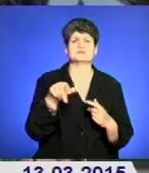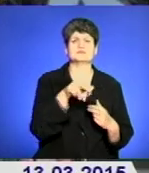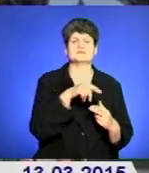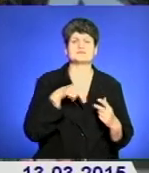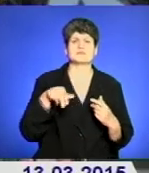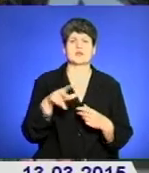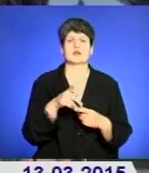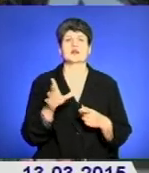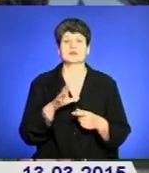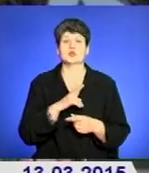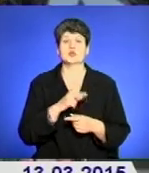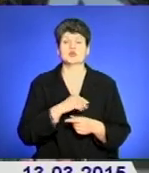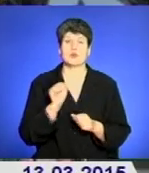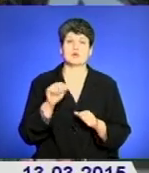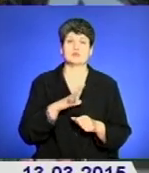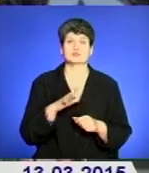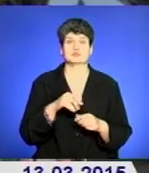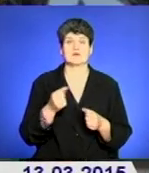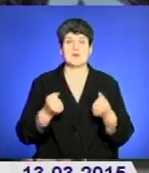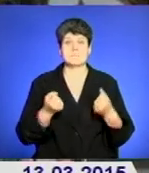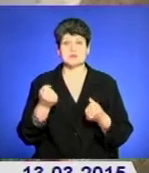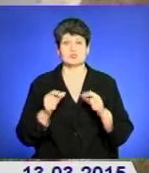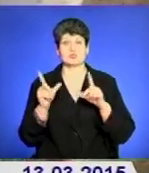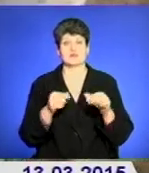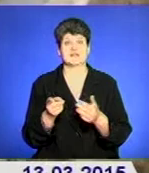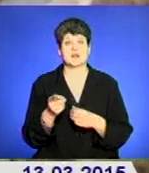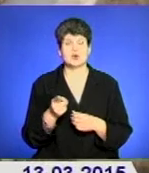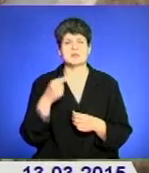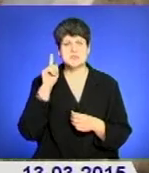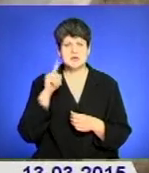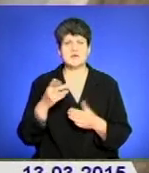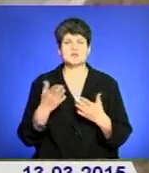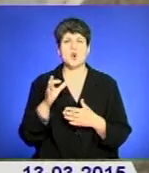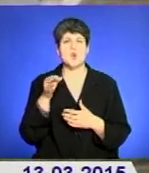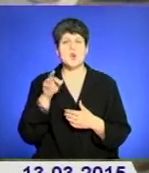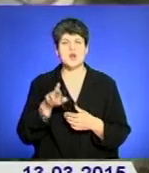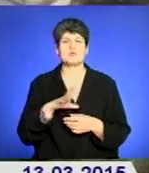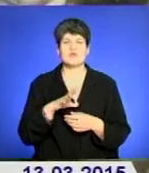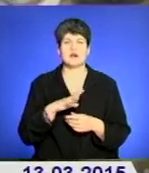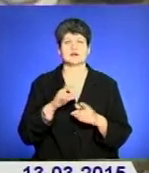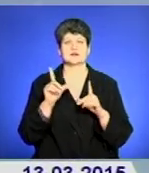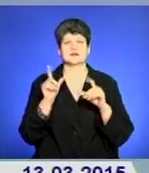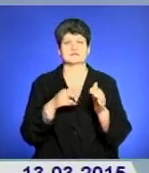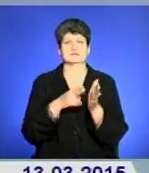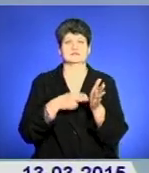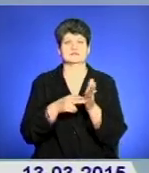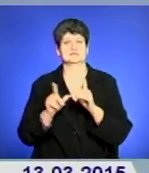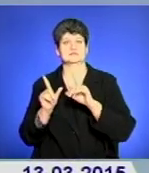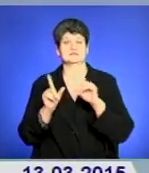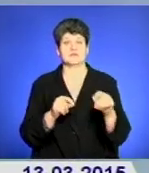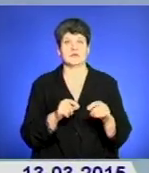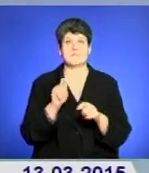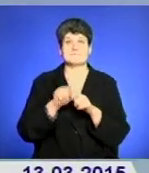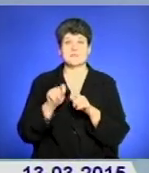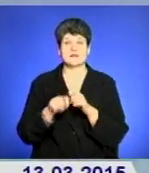полюбляла бувати донька. Далі взяв машину та поїхав до Тернополя. Чоловік знав, що Ольга інколи катається на потягах. Тому перевірив